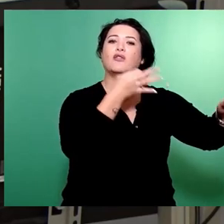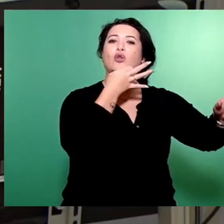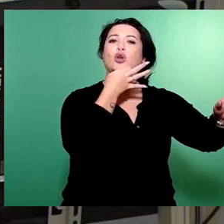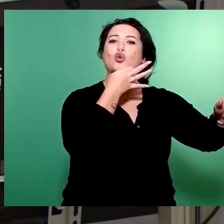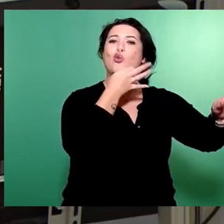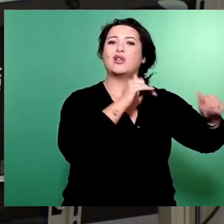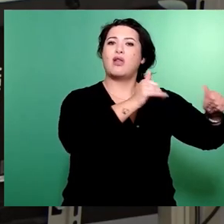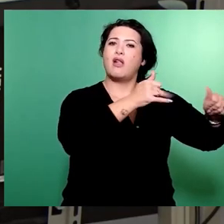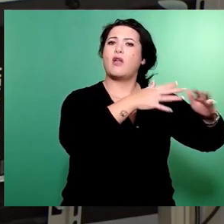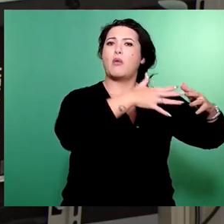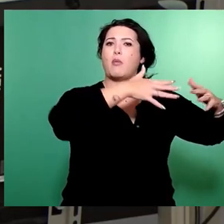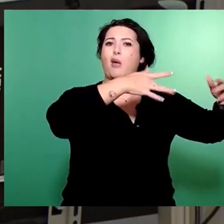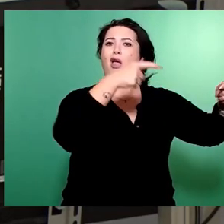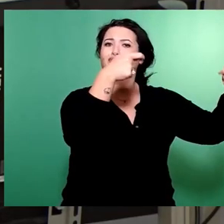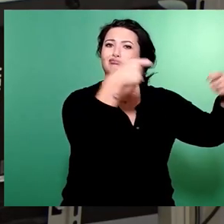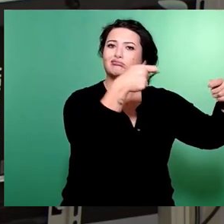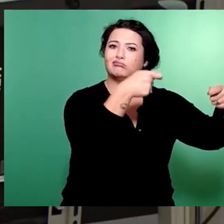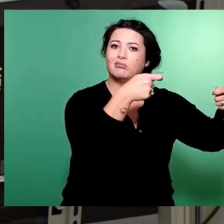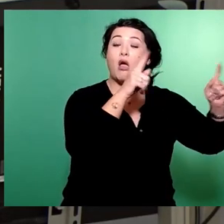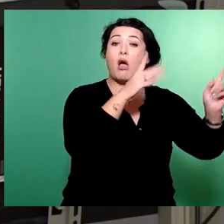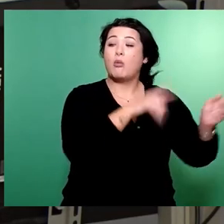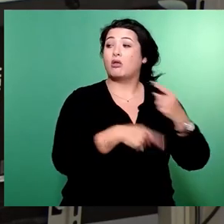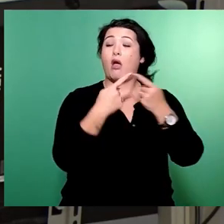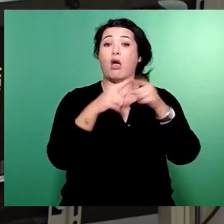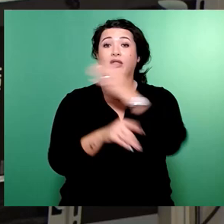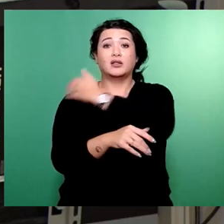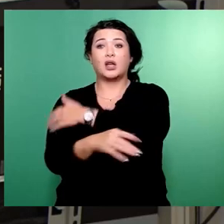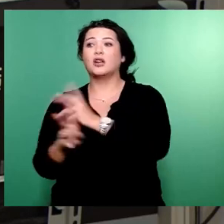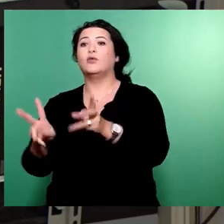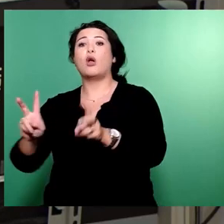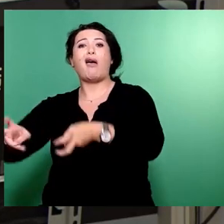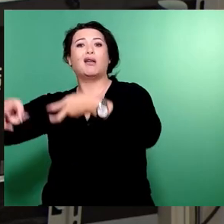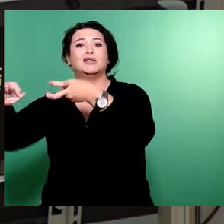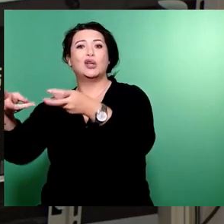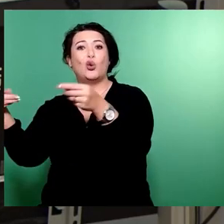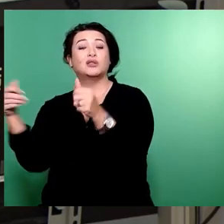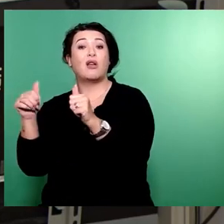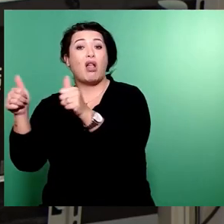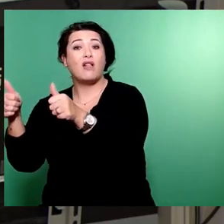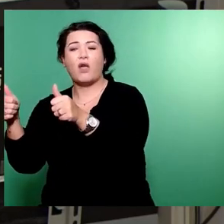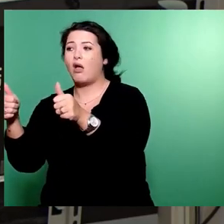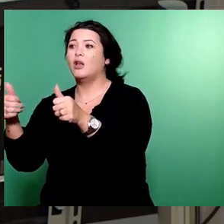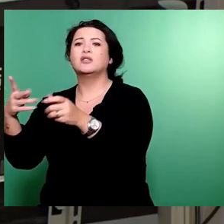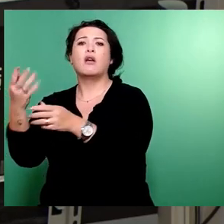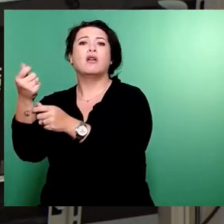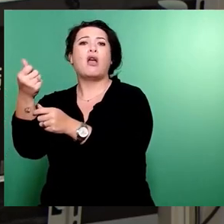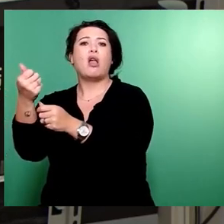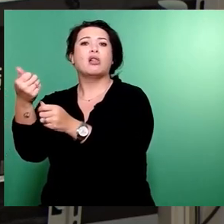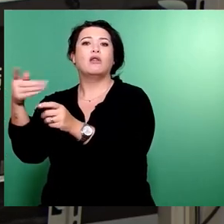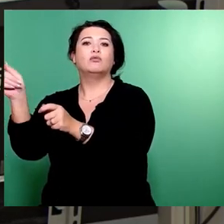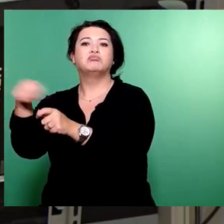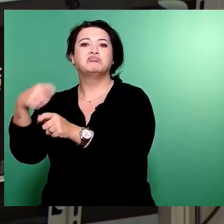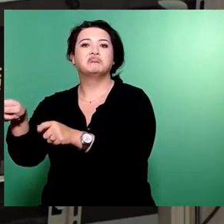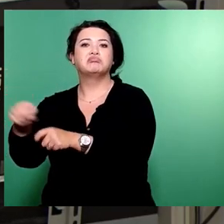auf der anderen Seite bei der Hilfe zur Erziehung direkt gestrichen wird in erheblichem Umfang. Man kann sich des Eindrucks nicht